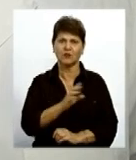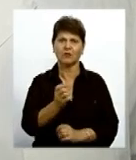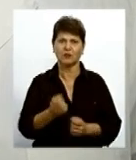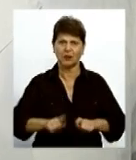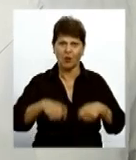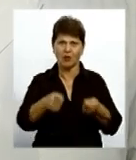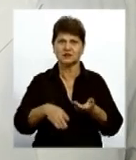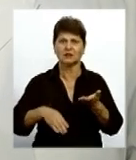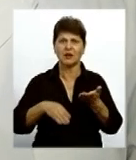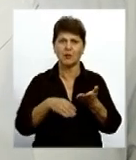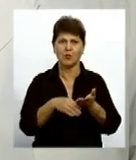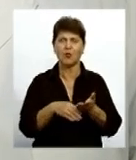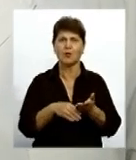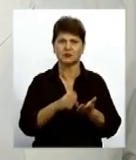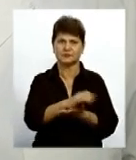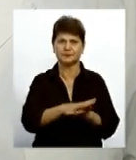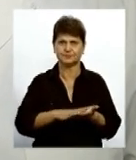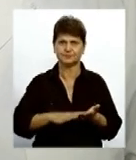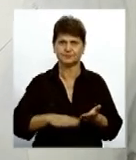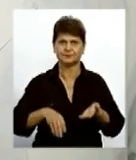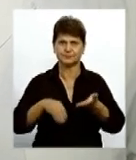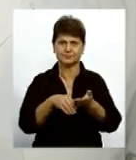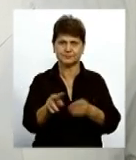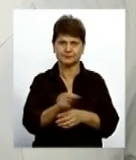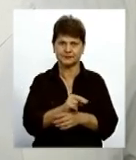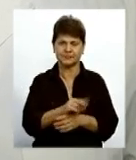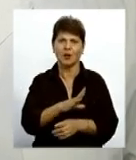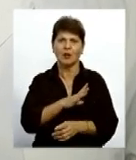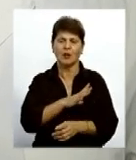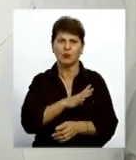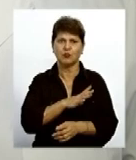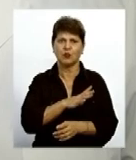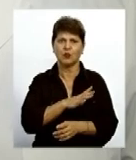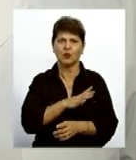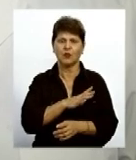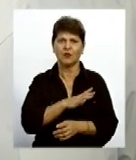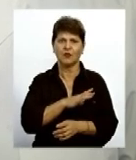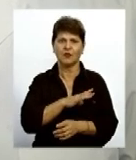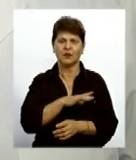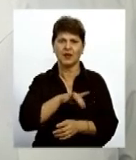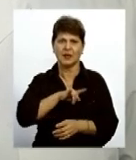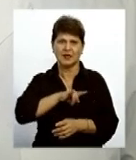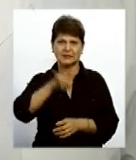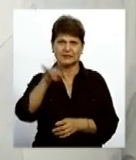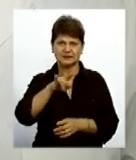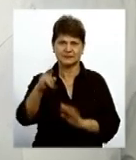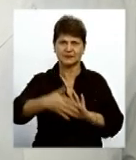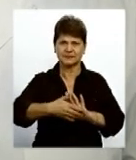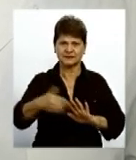поміч, вона оказывається зараз Був визван по санавігації за